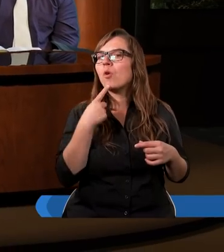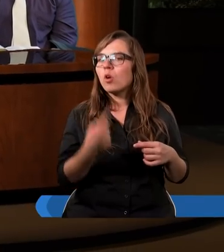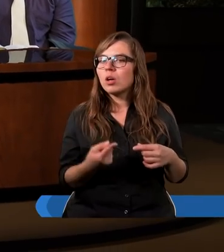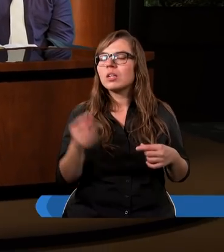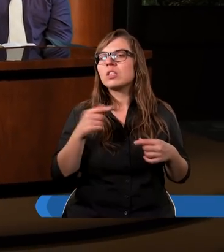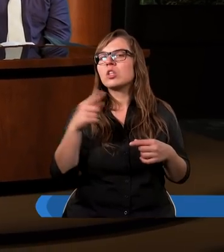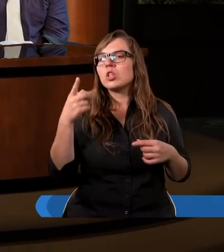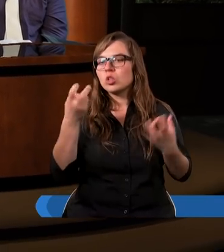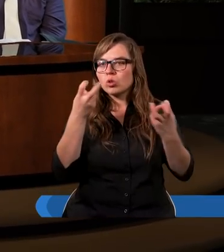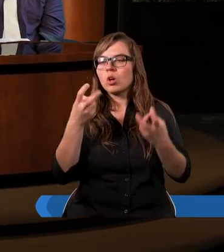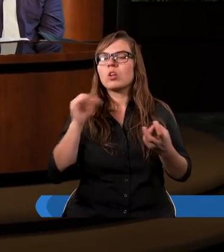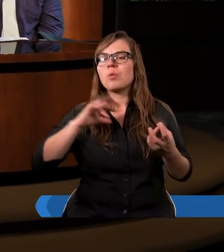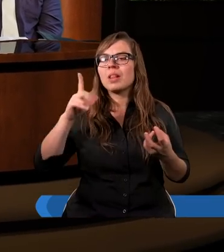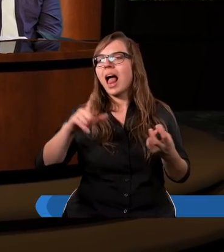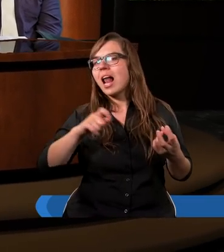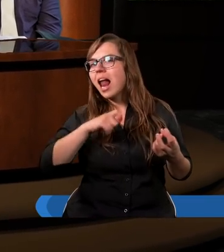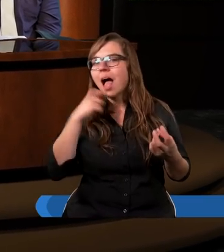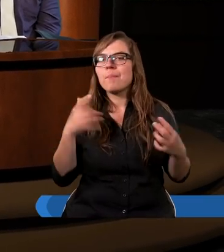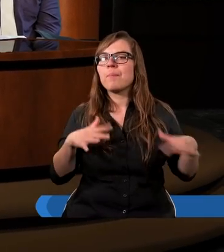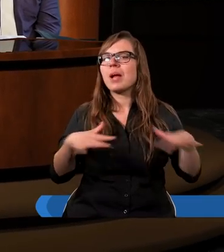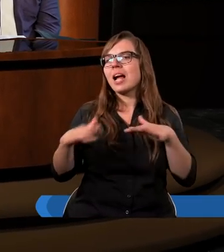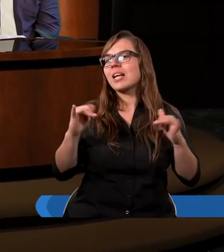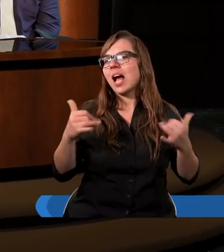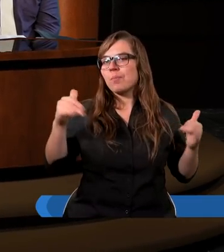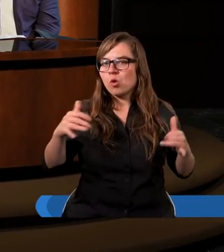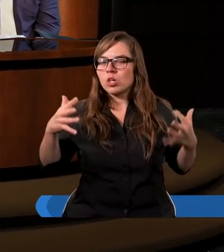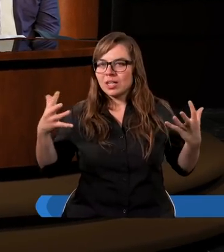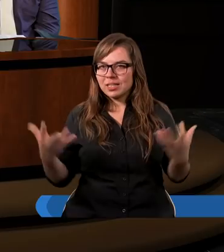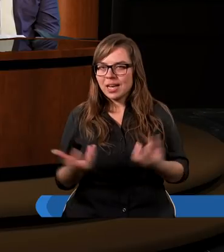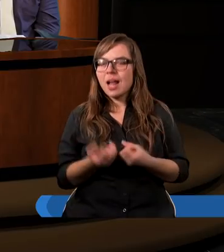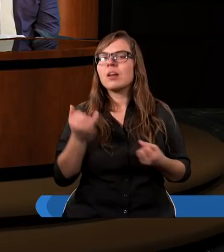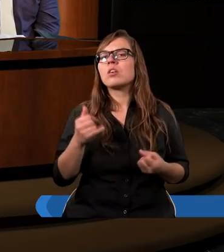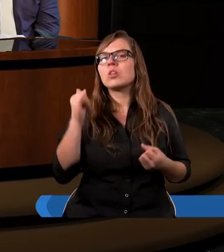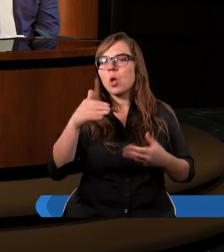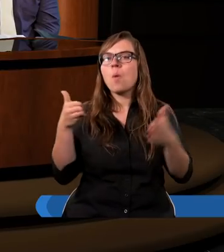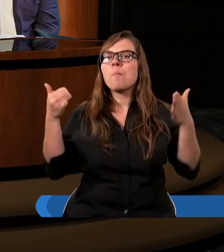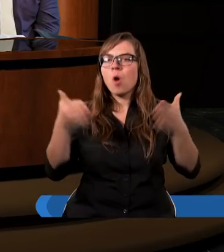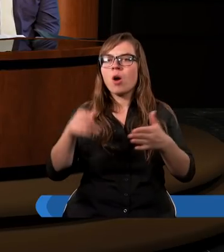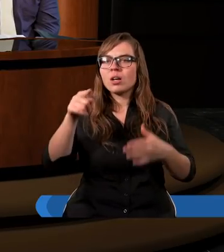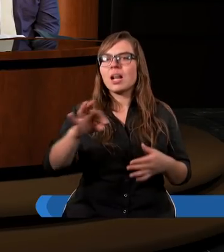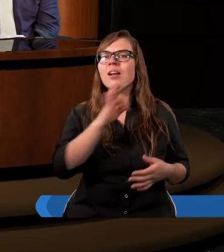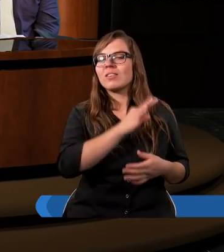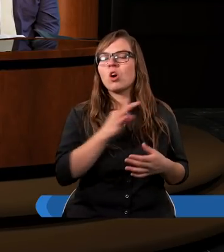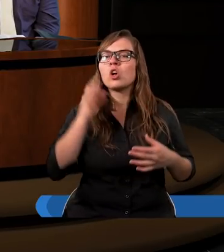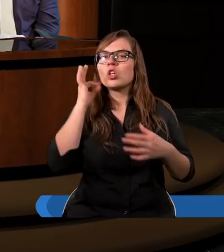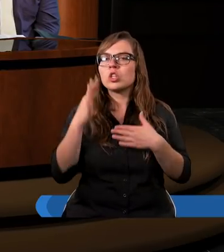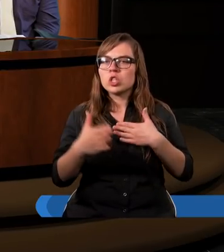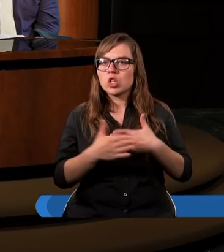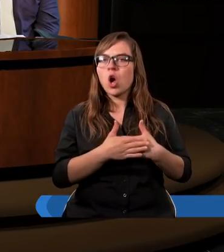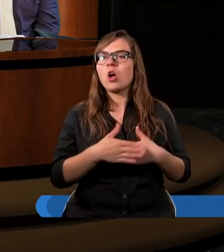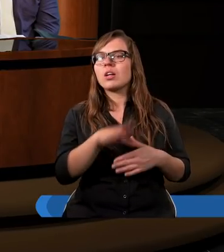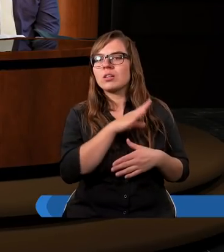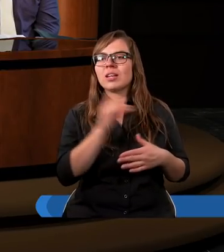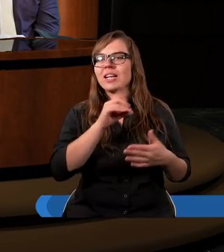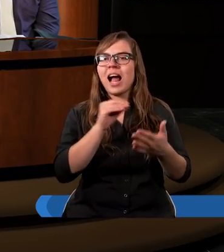wyszukaj sobie najlepsze miejsce, jakie może być i pochowaj tam swoją zmarłą. Za